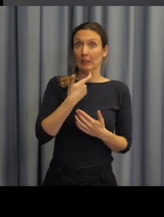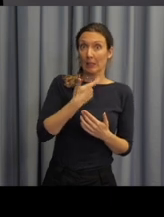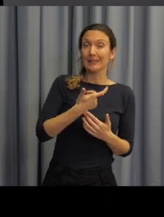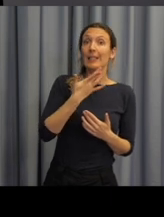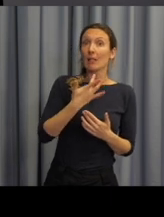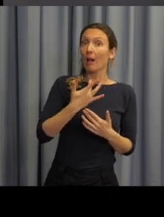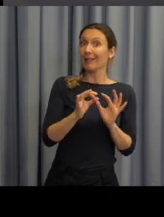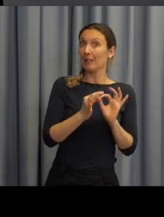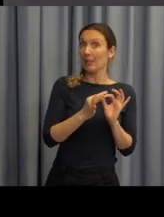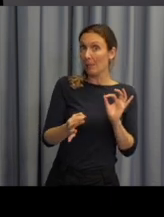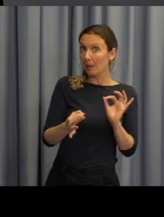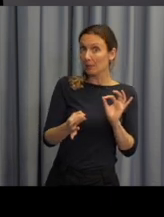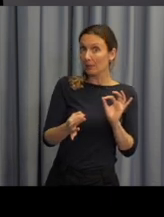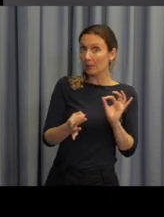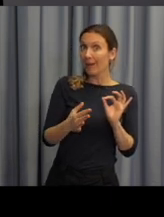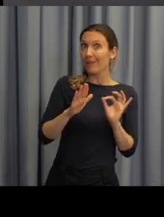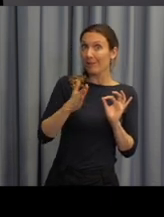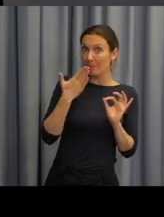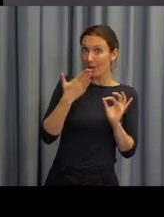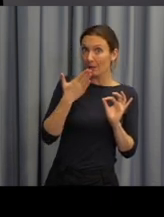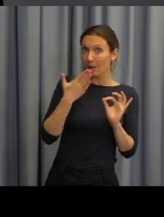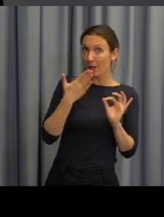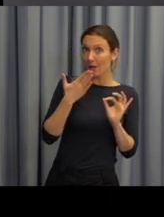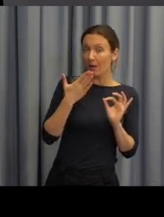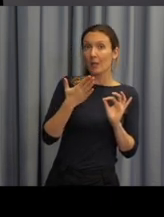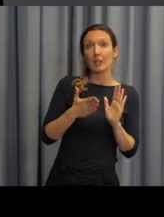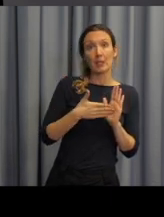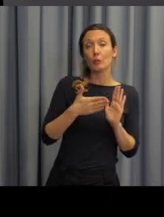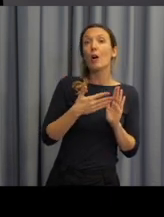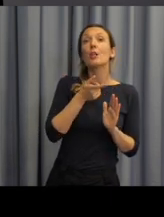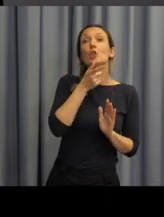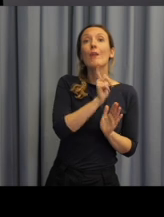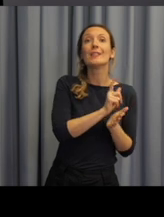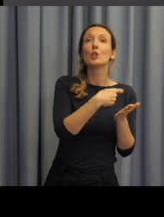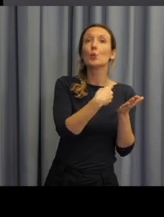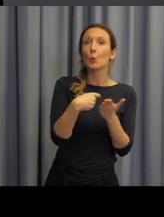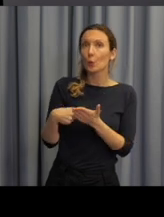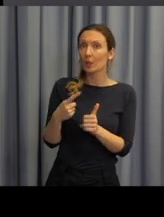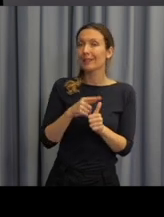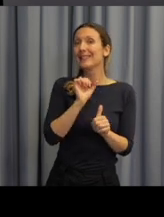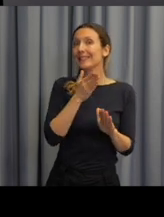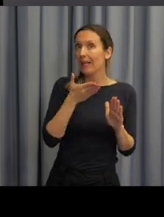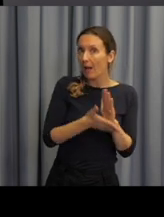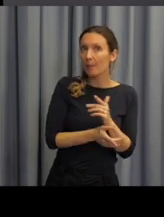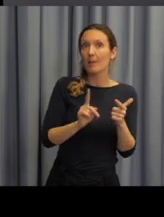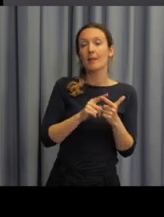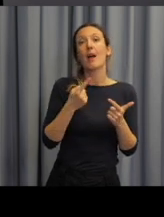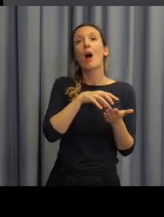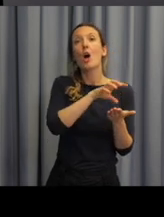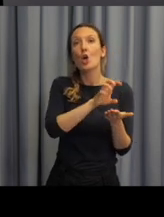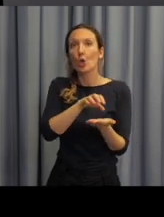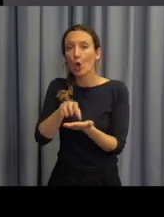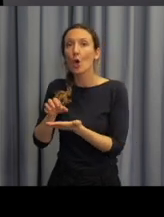vykládat oblasti české gramatiky, jako jsou slovní druhy, zájmy na jmení, rod, systém českého